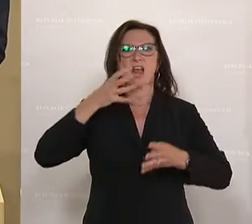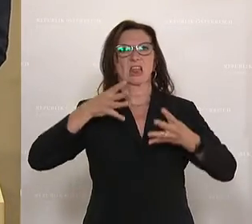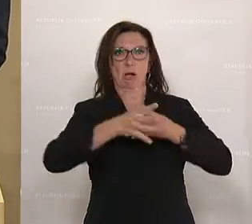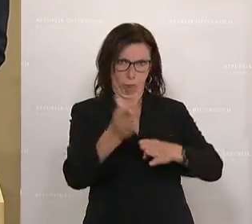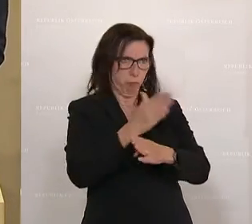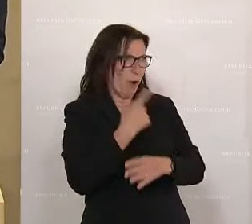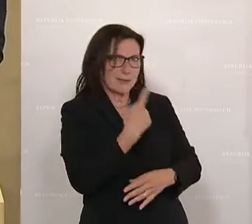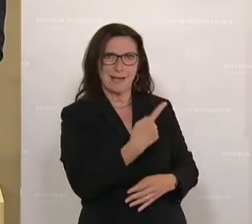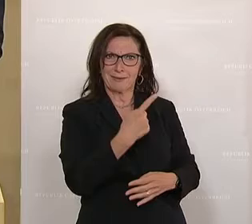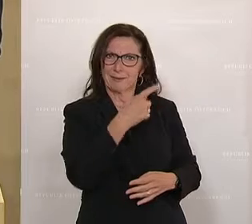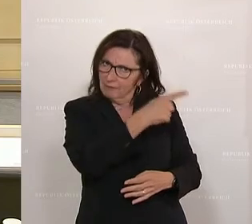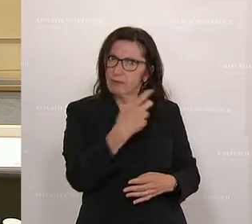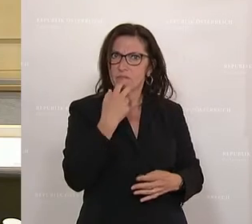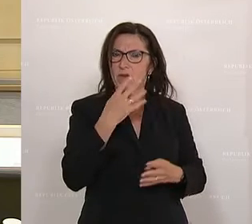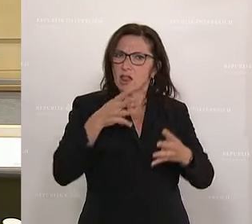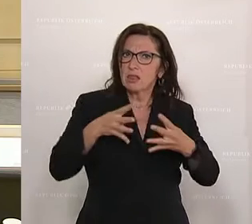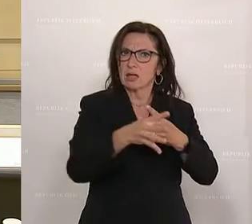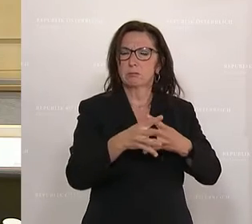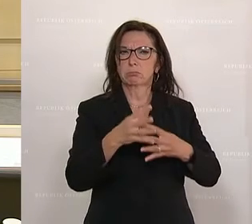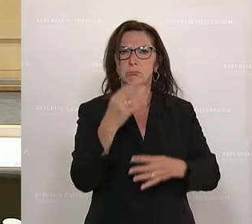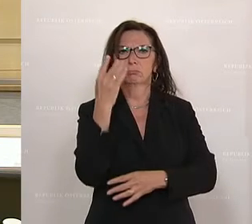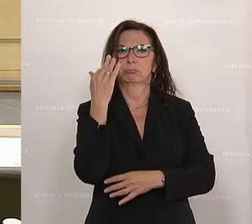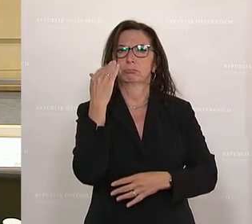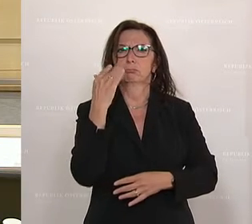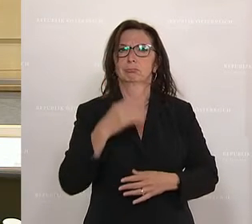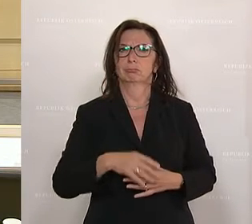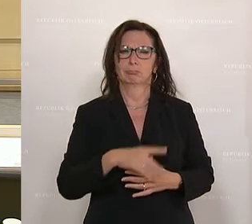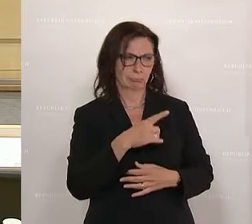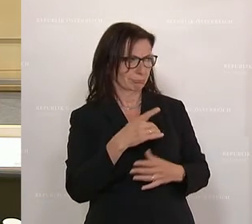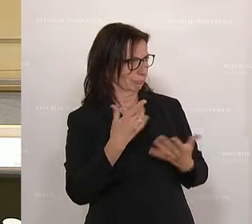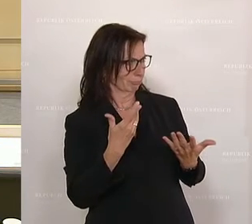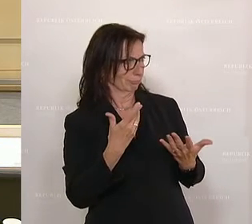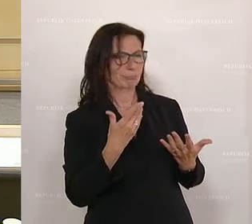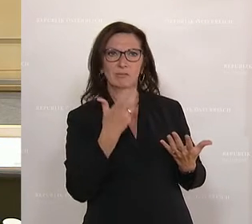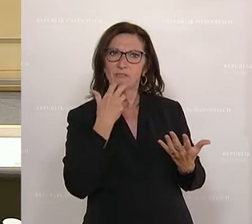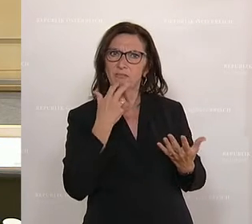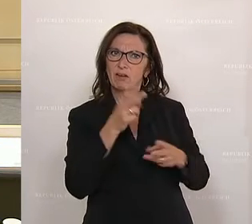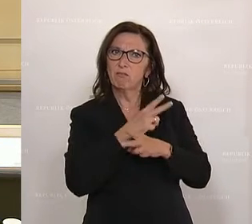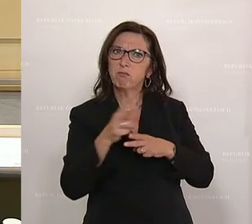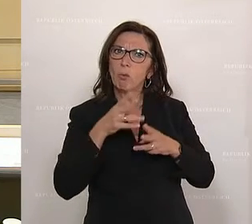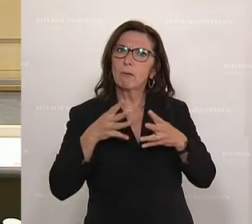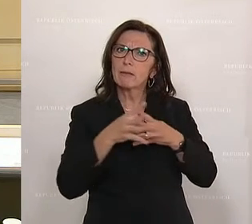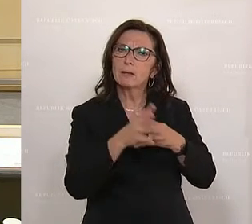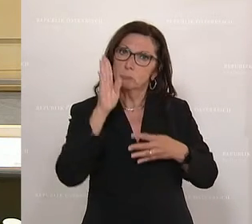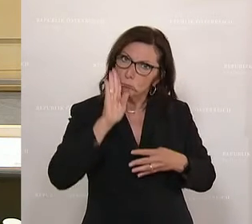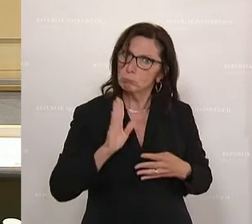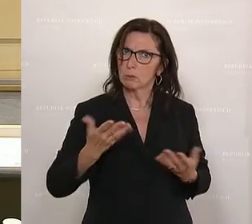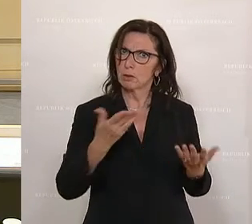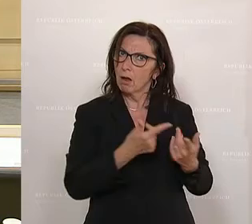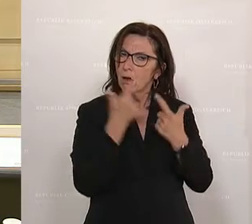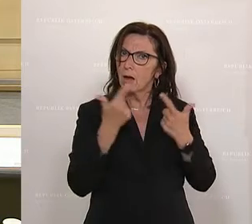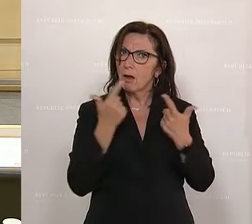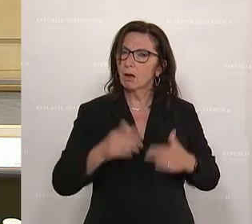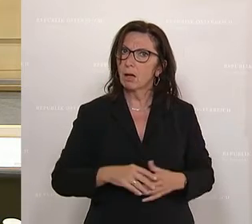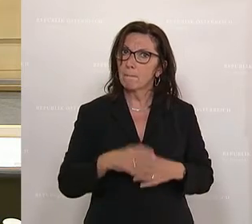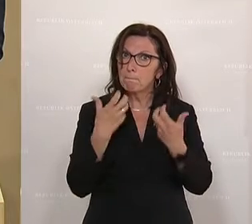gerade vorher gesagt, volle Transparenz. Dann stellt sich für mich die Frage, wenn Sie für volle Transparenz stehen, dann erklären Sie doch bitte, wieso Sie